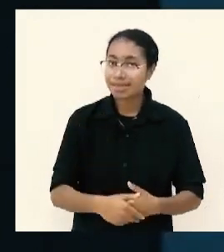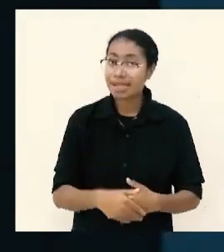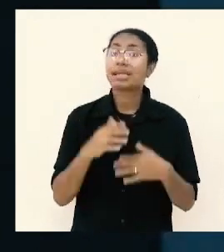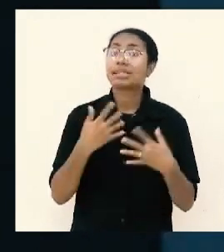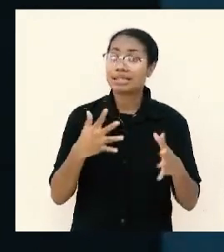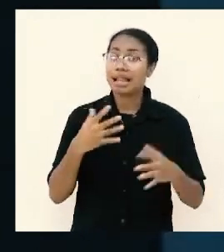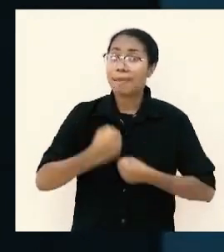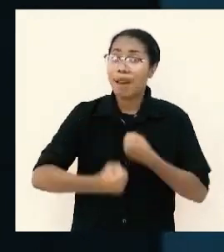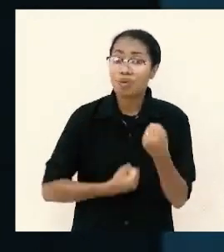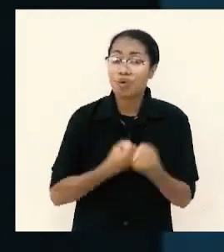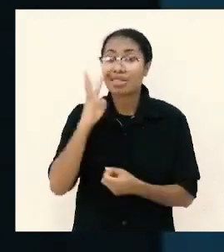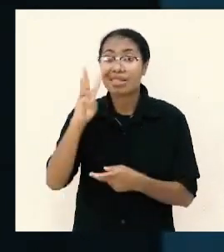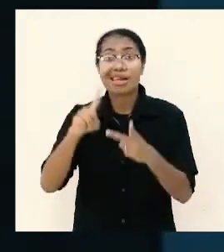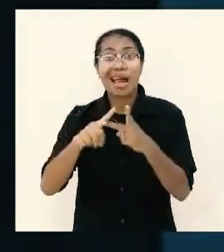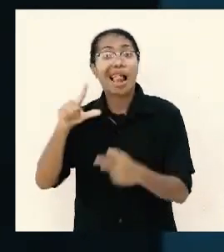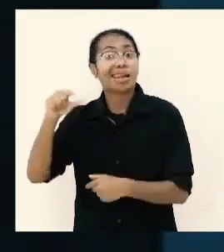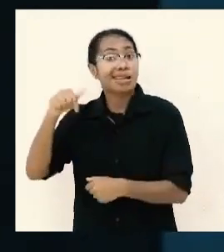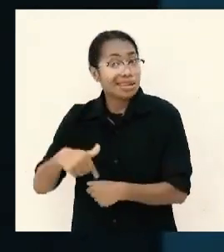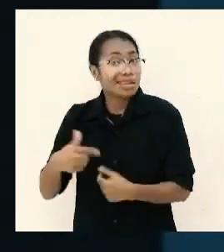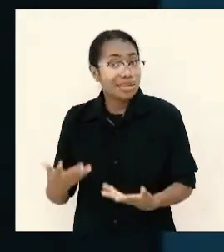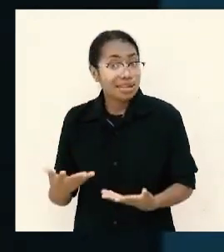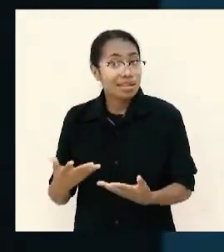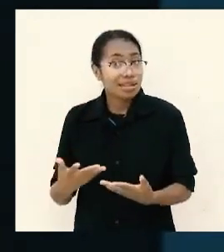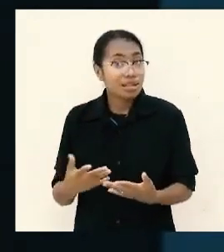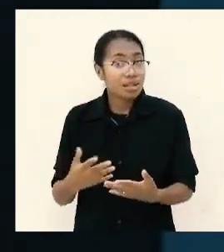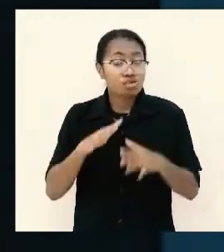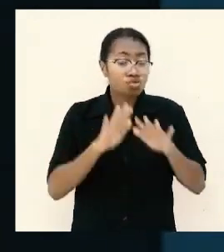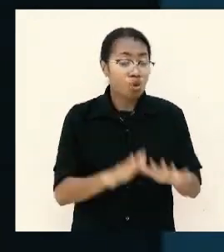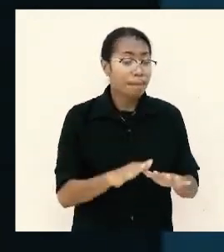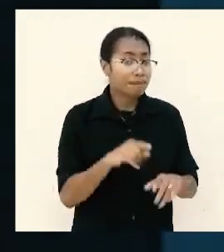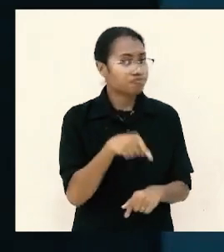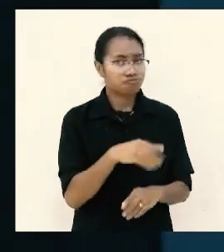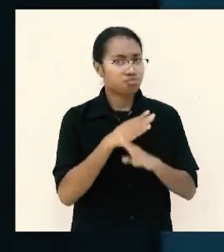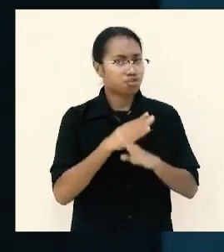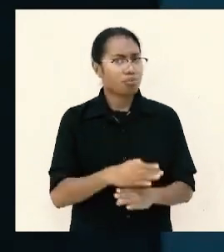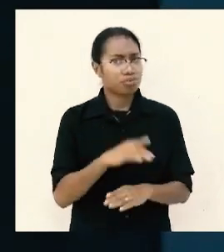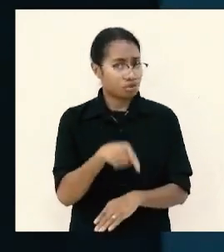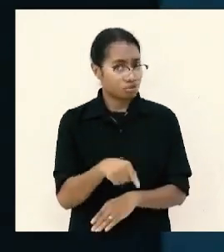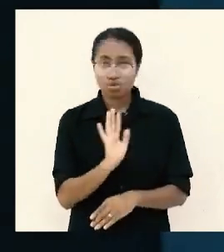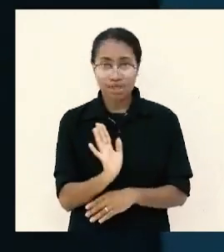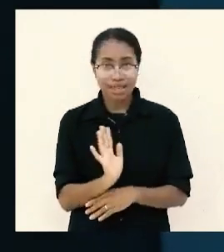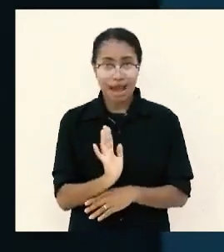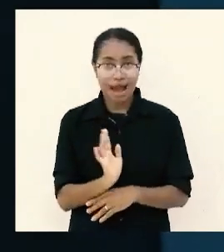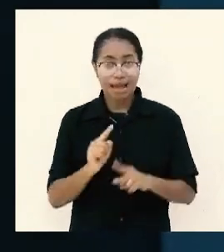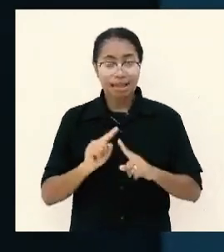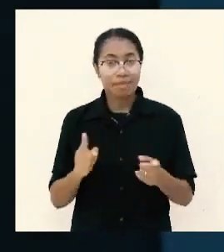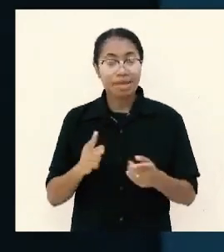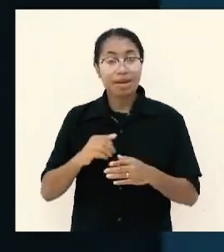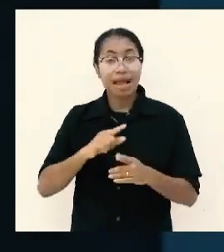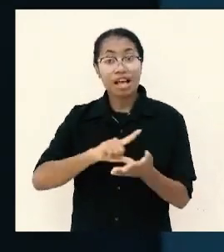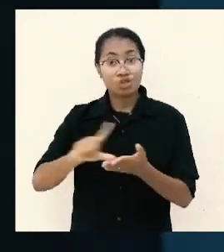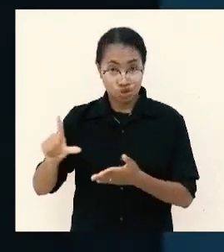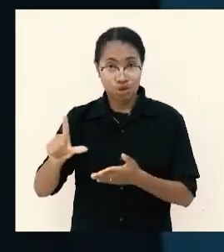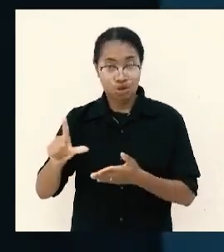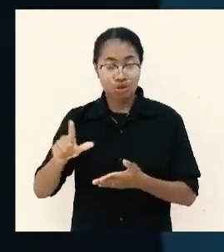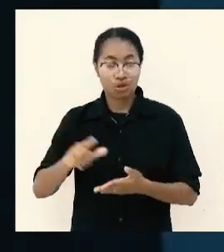melakukan tiga hal ini Paulus tidak berhenti di situ pada bagian yang selanjutnya